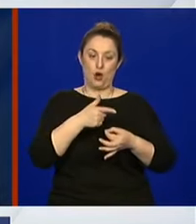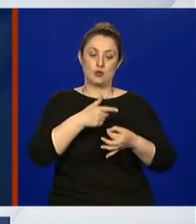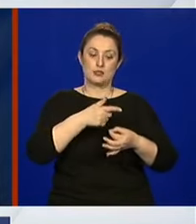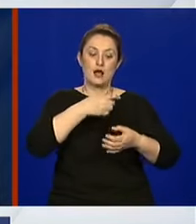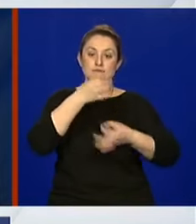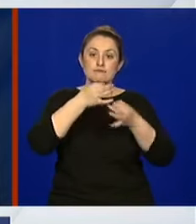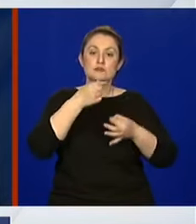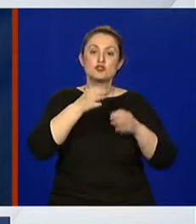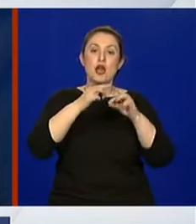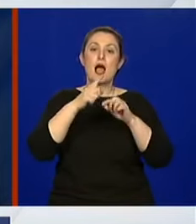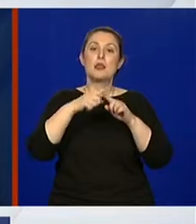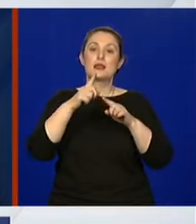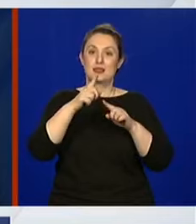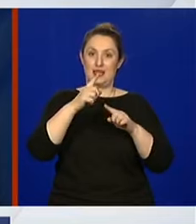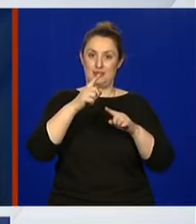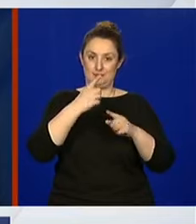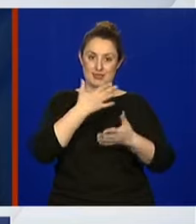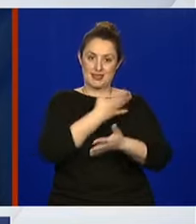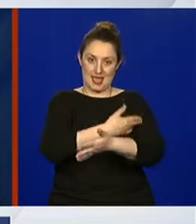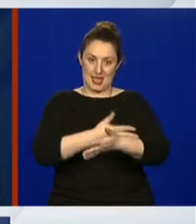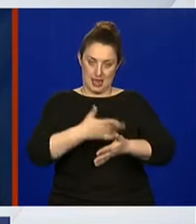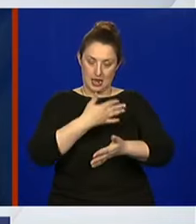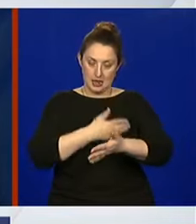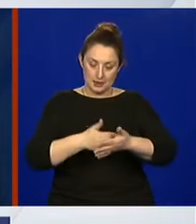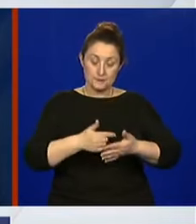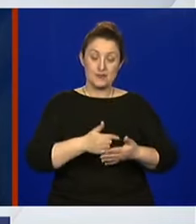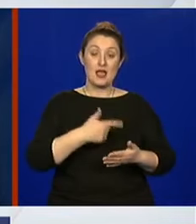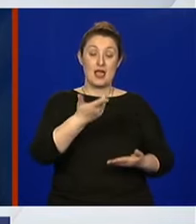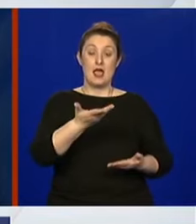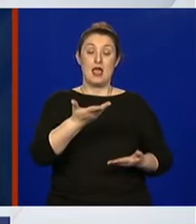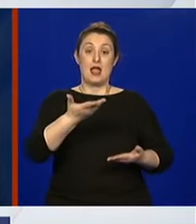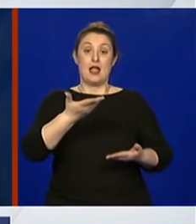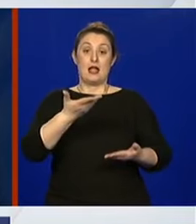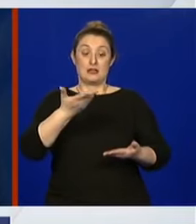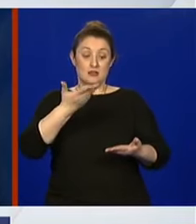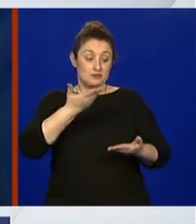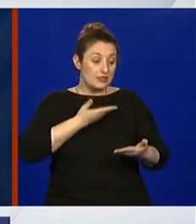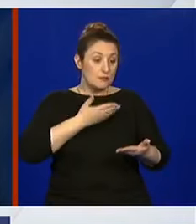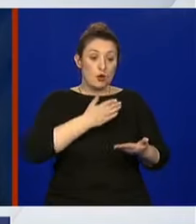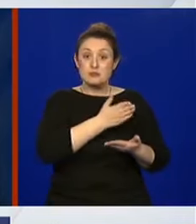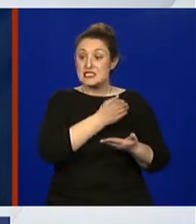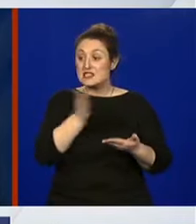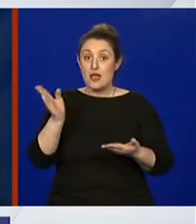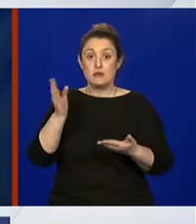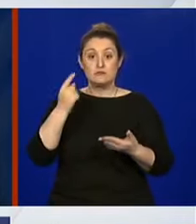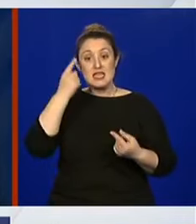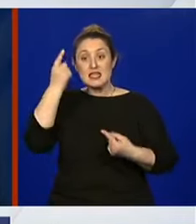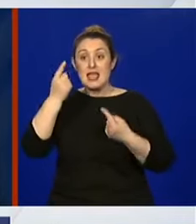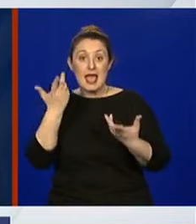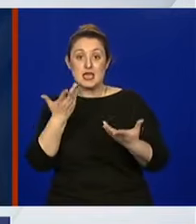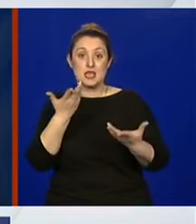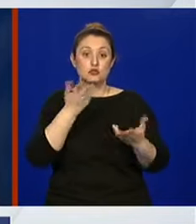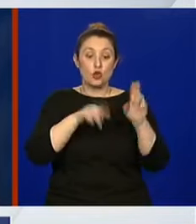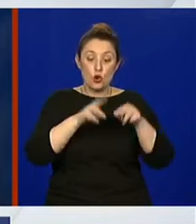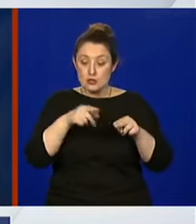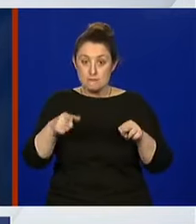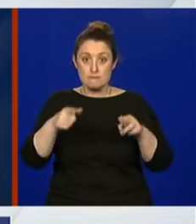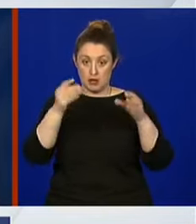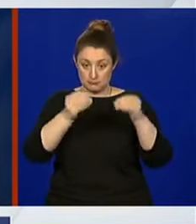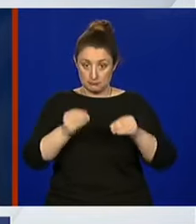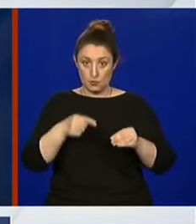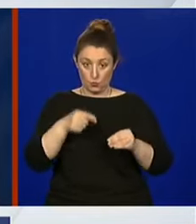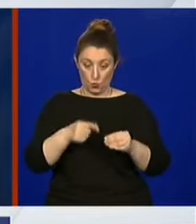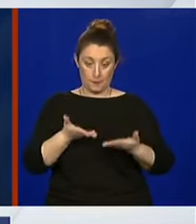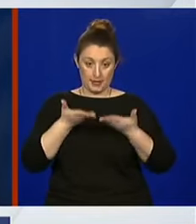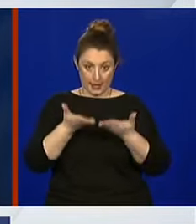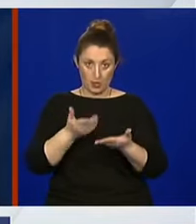dok razmotrimo sve ideje koje postoje oko toga i sve elemente tog prijedloga, znači